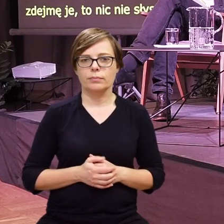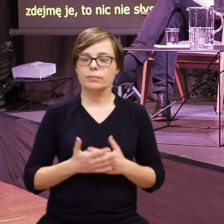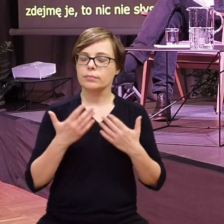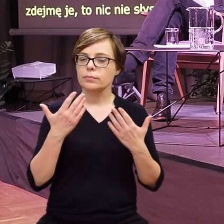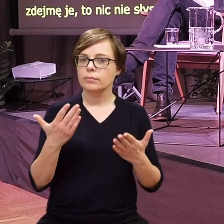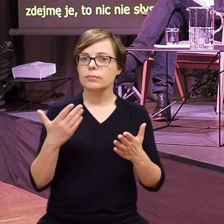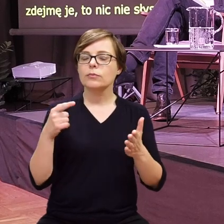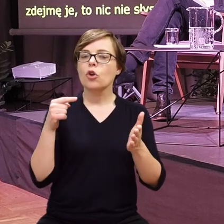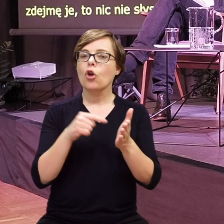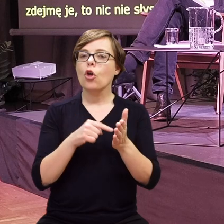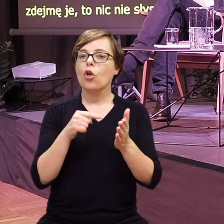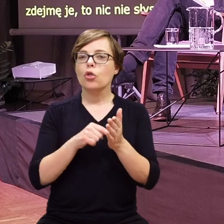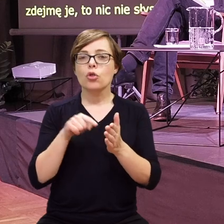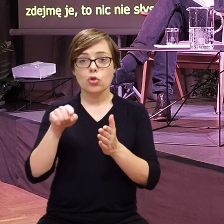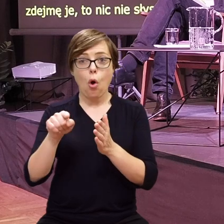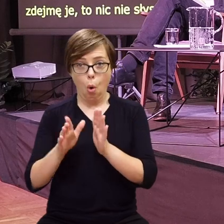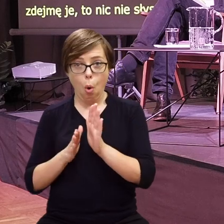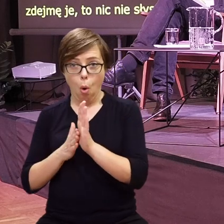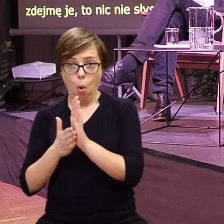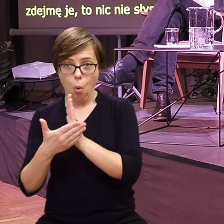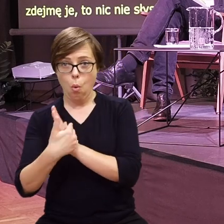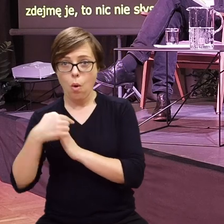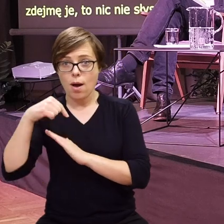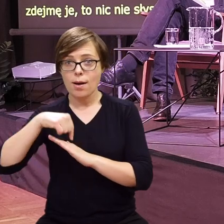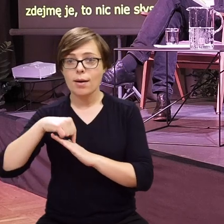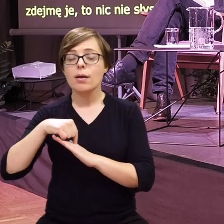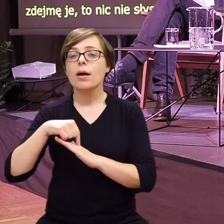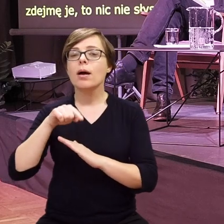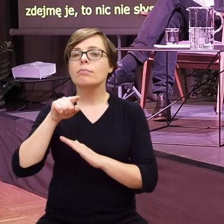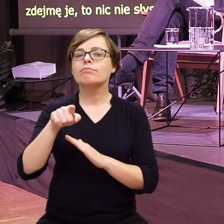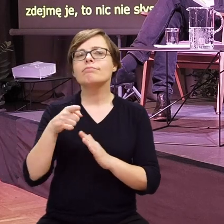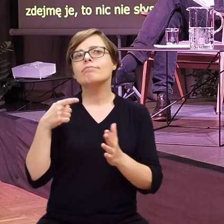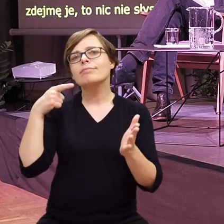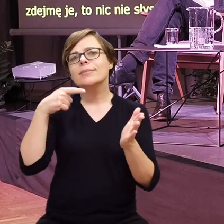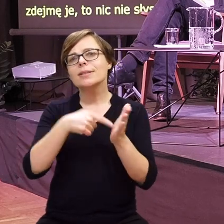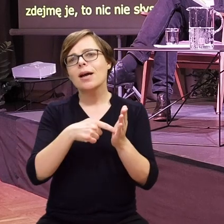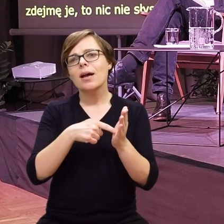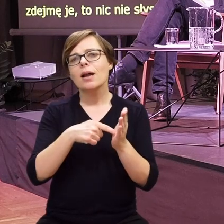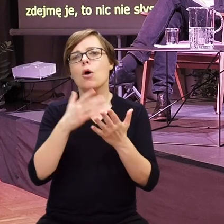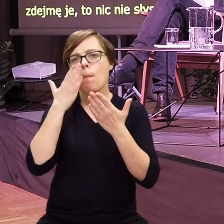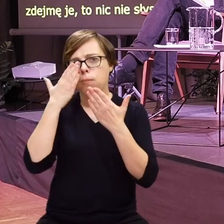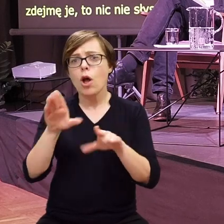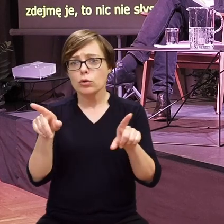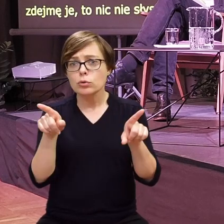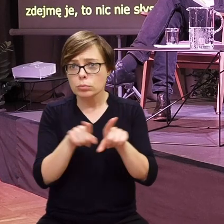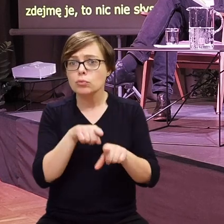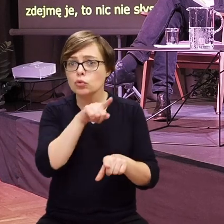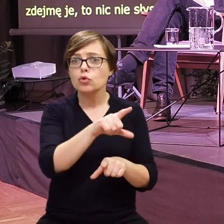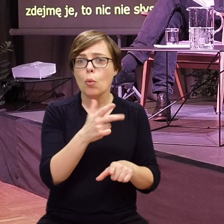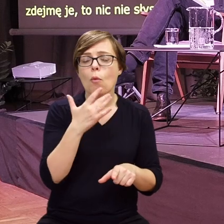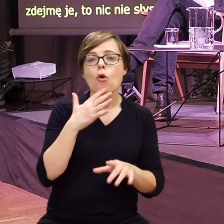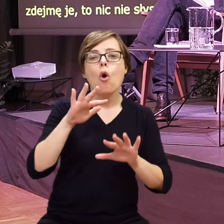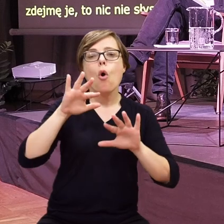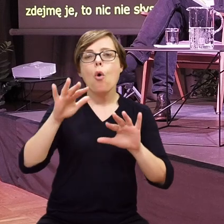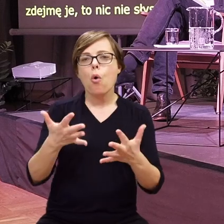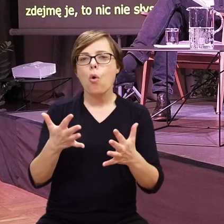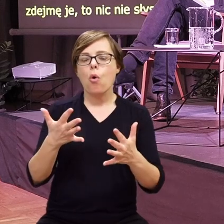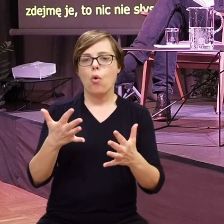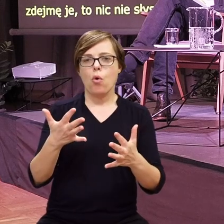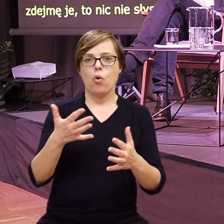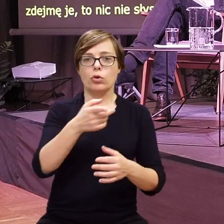to jest taka okładka, która miała trochę pokazać to, na co Pani zwróciła uwagę, czyli taką